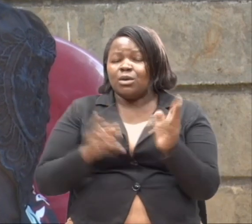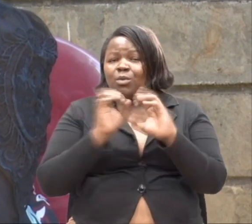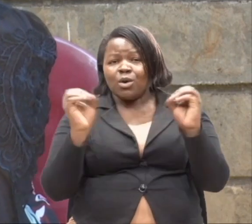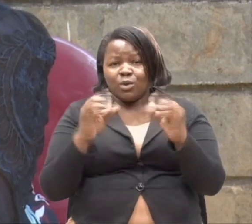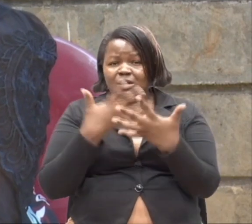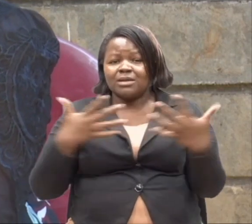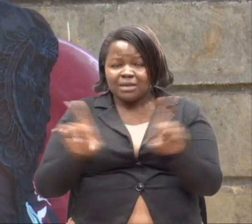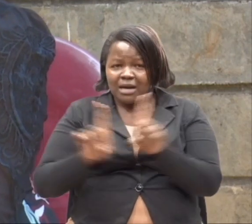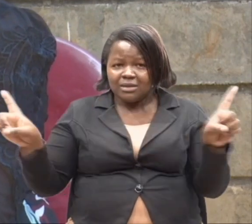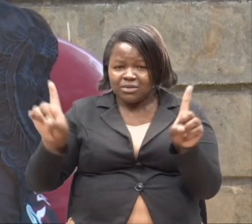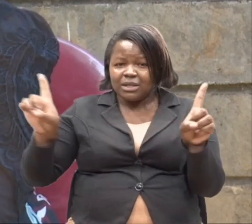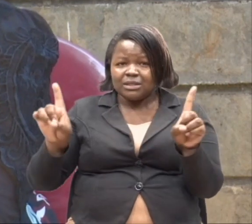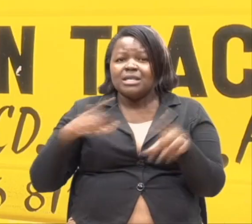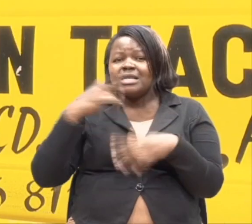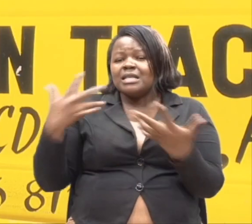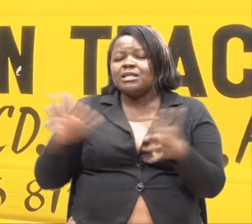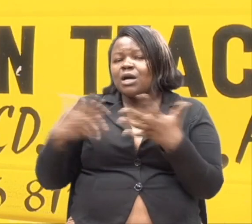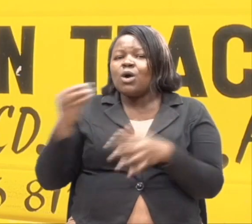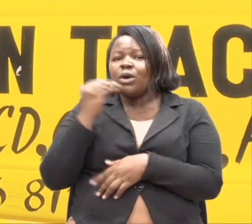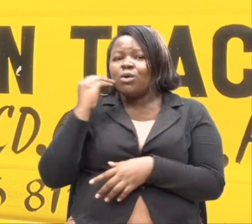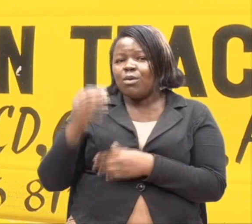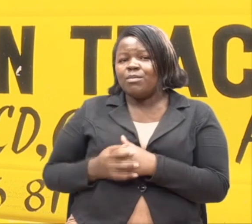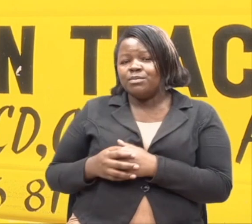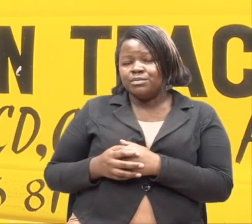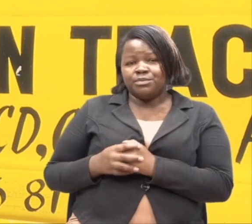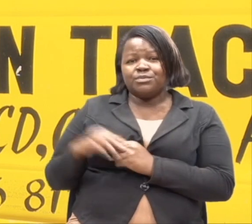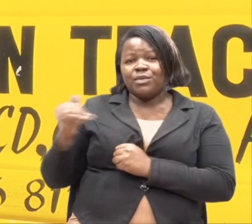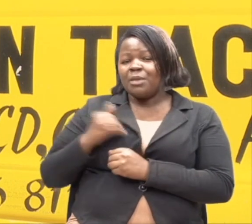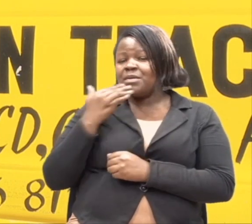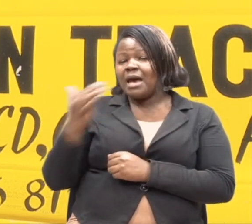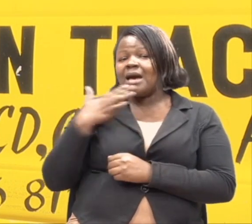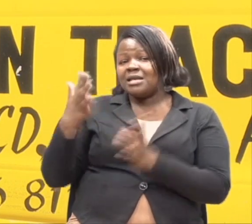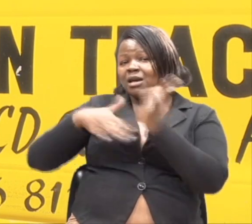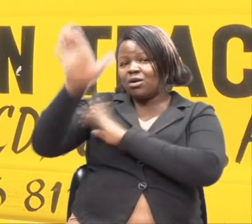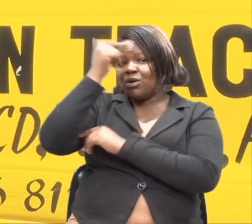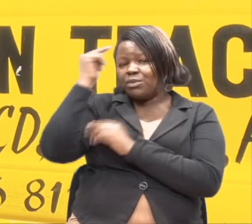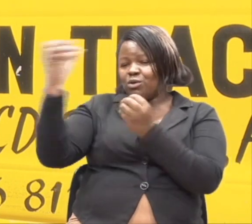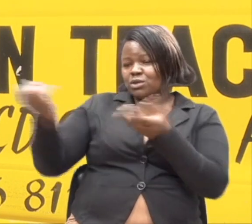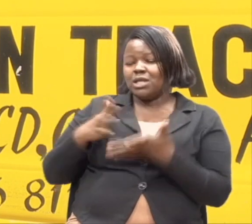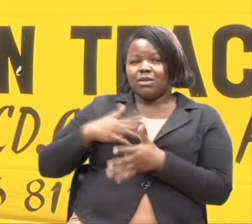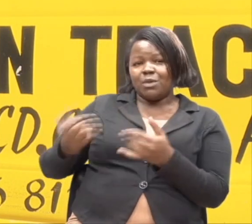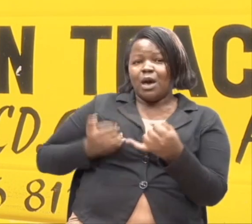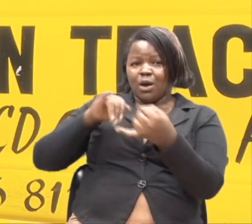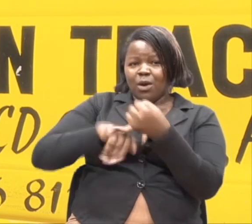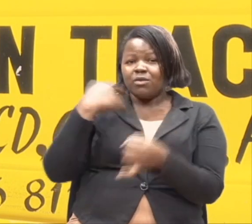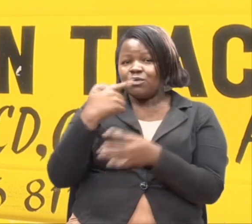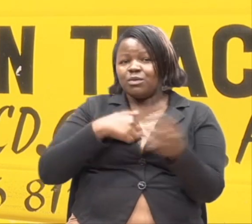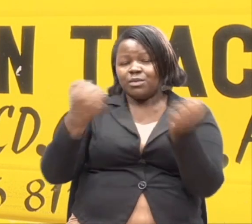Nitofauti. Hali kuhu vipi pale nyumbani. Nyumbani ninashukuru mungu wame nipatia muki ambaye ninapenda.